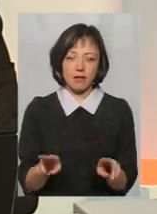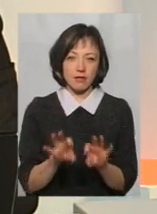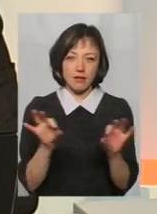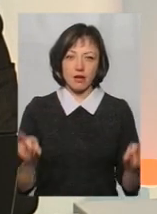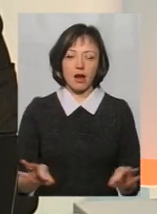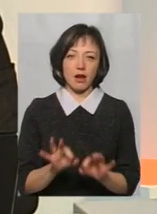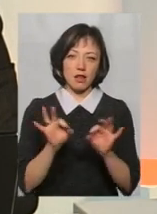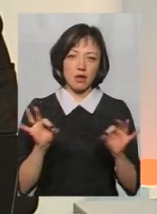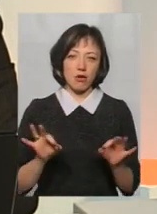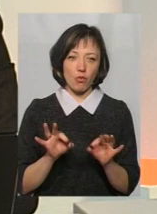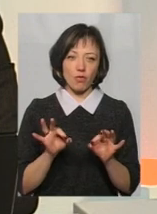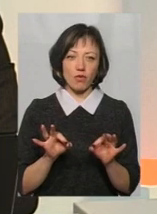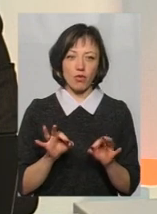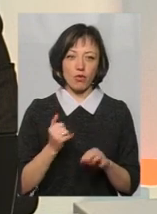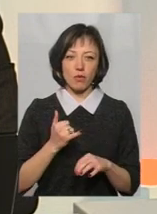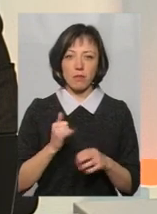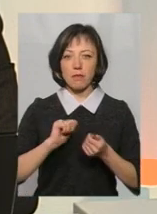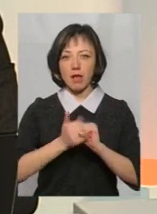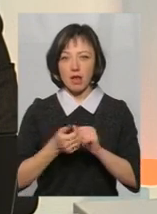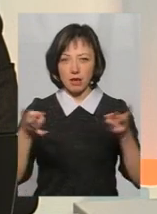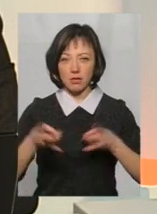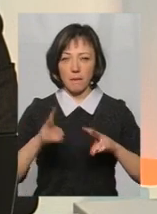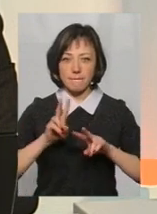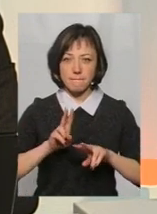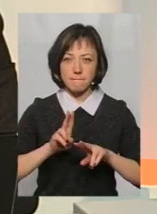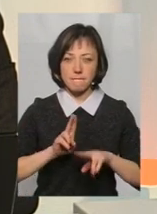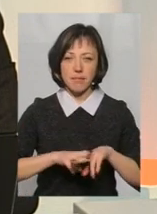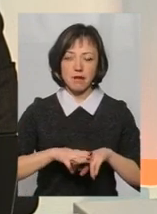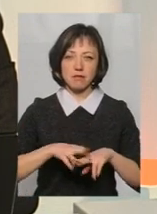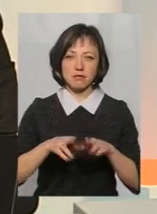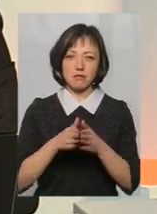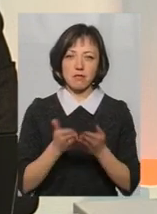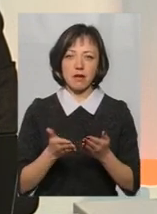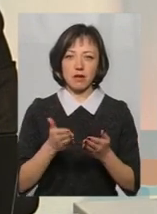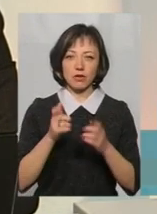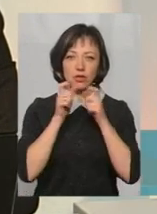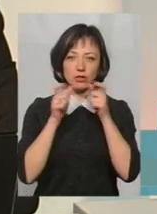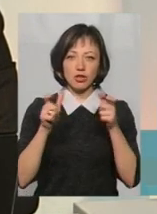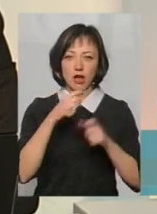Т.е. у мене і паспорт, кричи «Россія, Россія!»